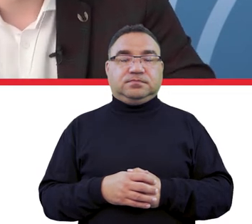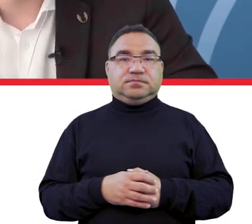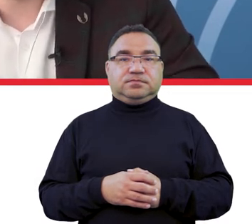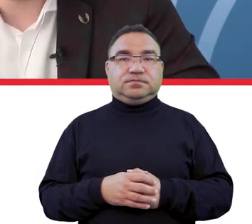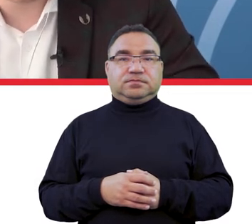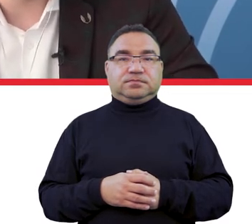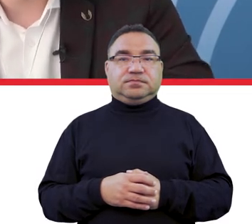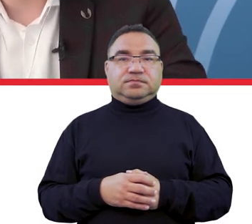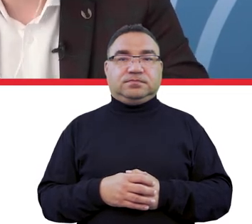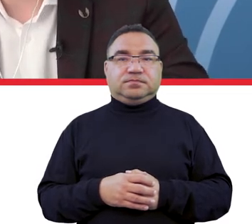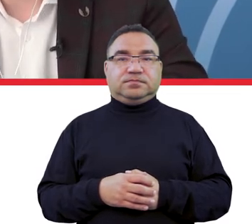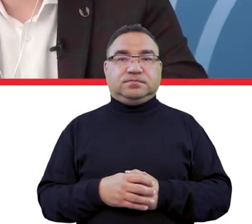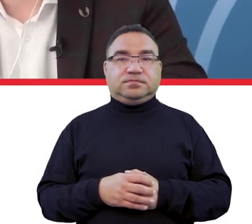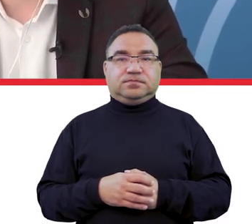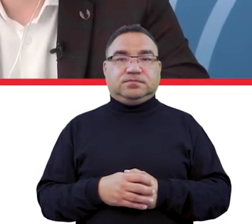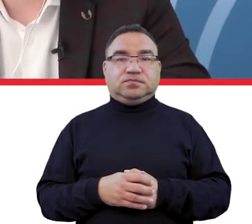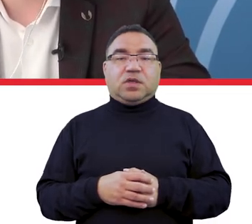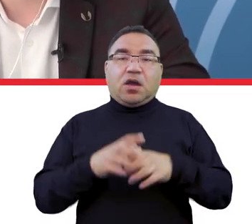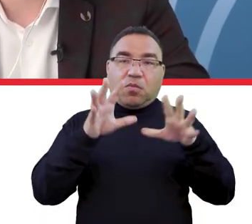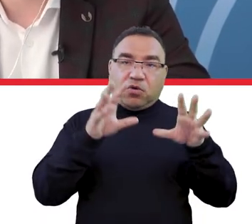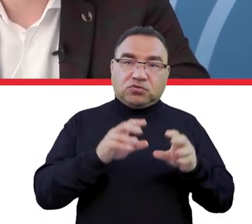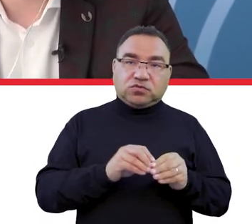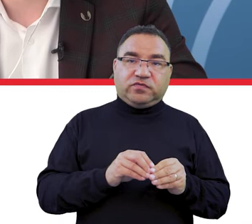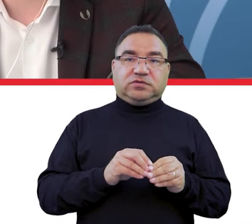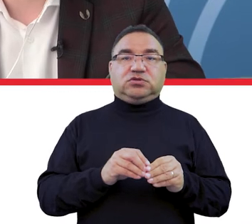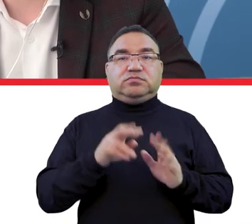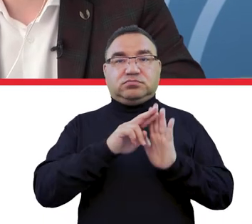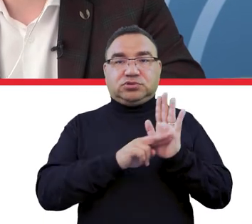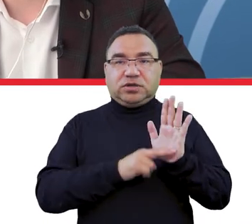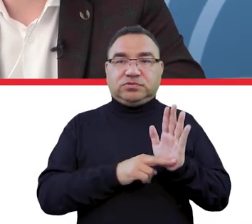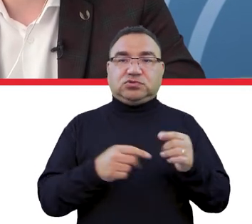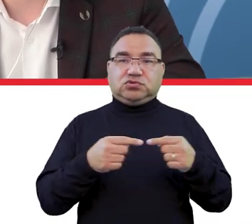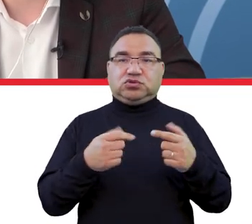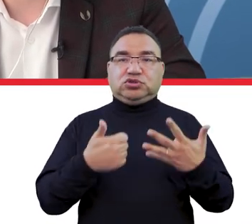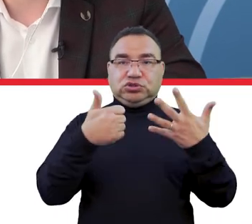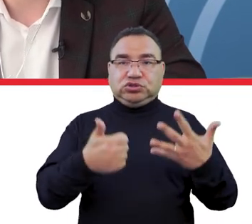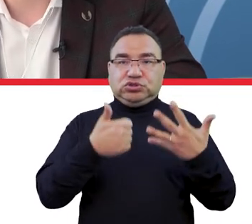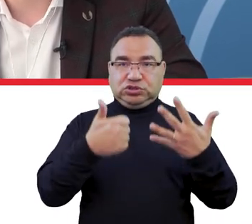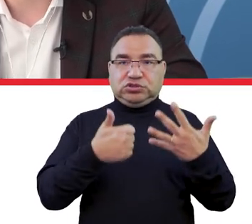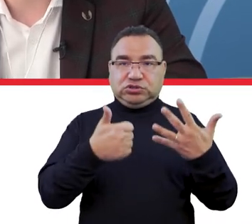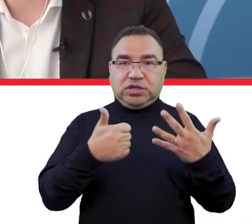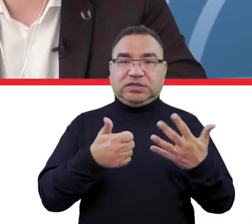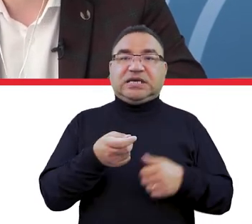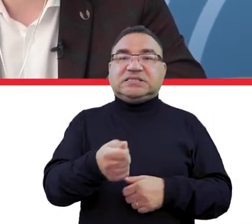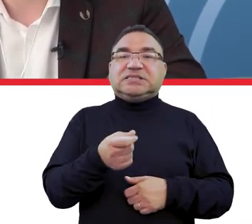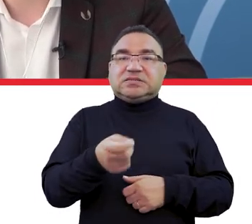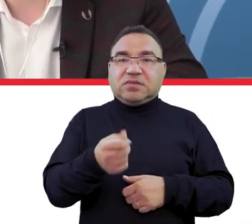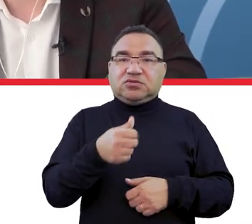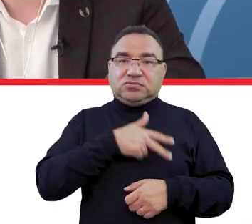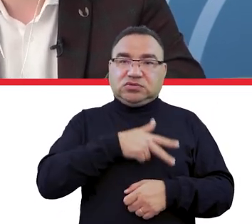Idąc teraz dalej, czyli jakby podsumowując, wracam na ten przepis, obowiązując 6 lat na stypendium